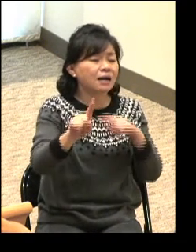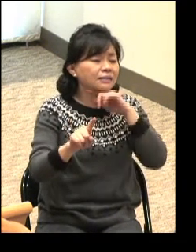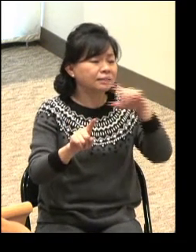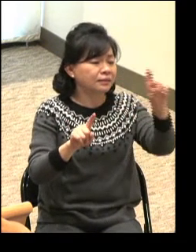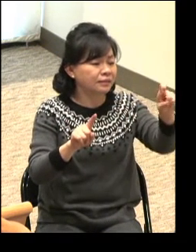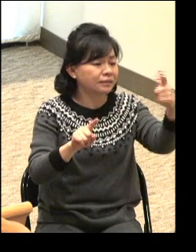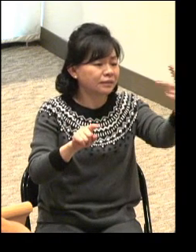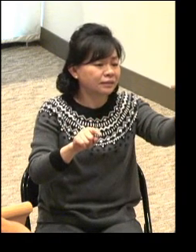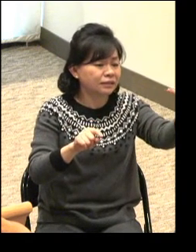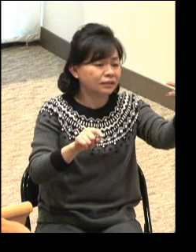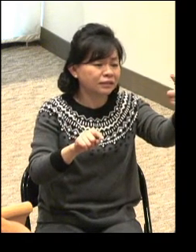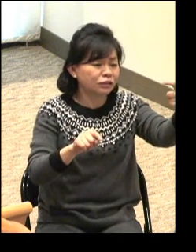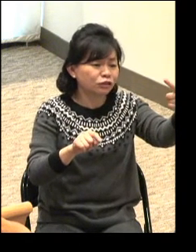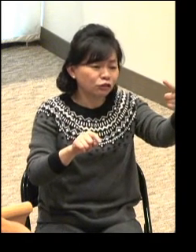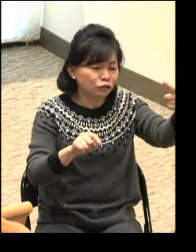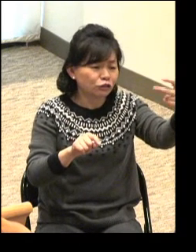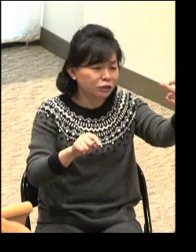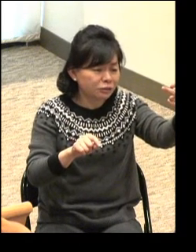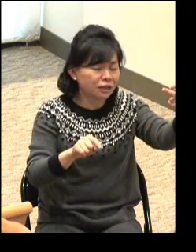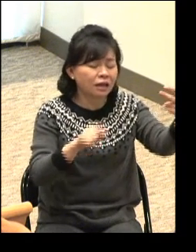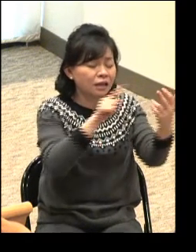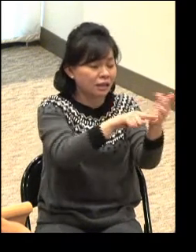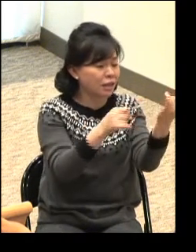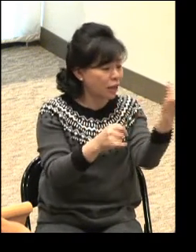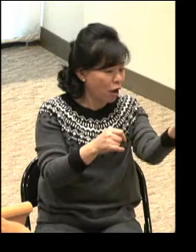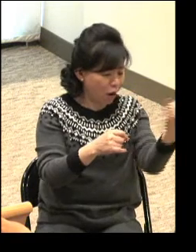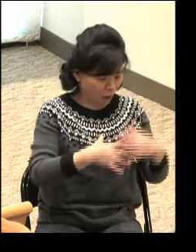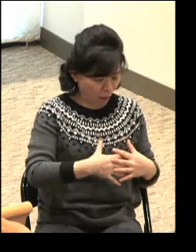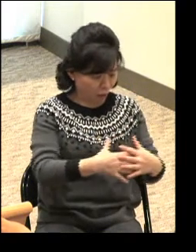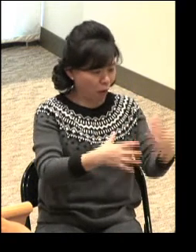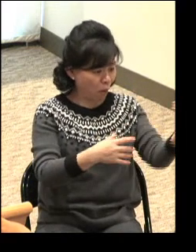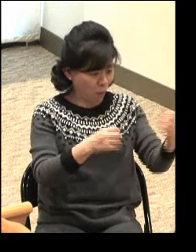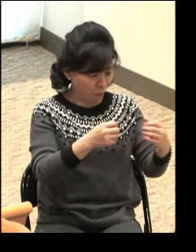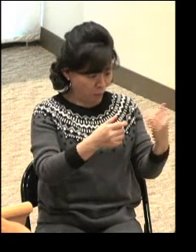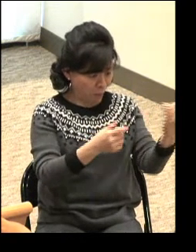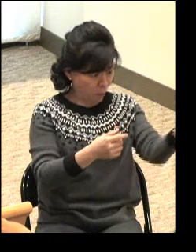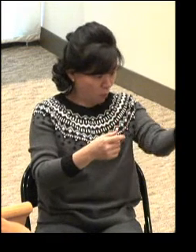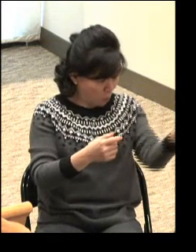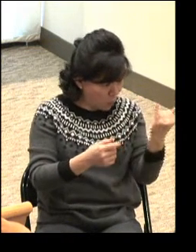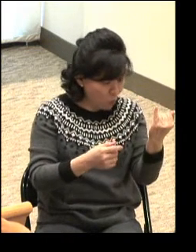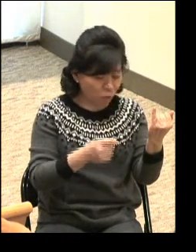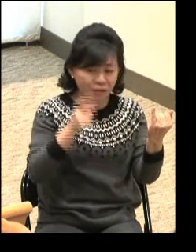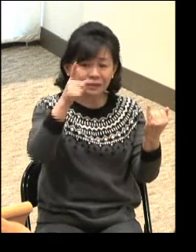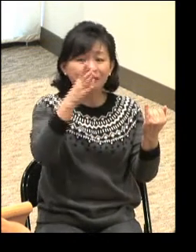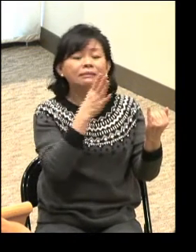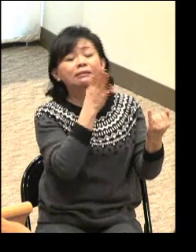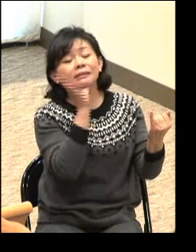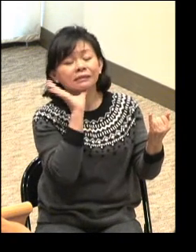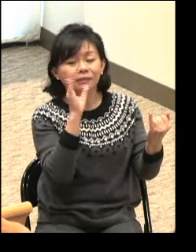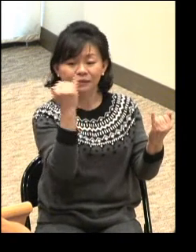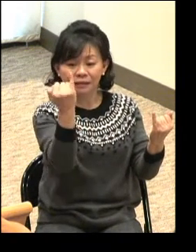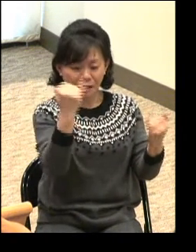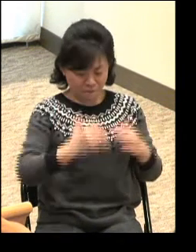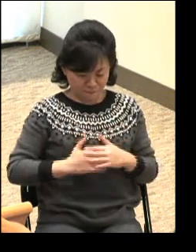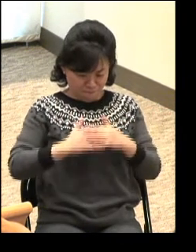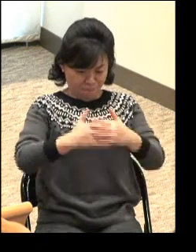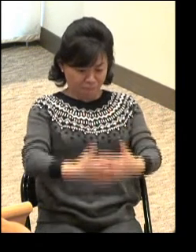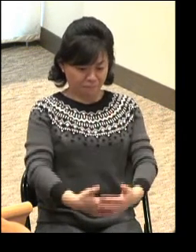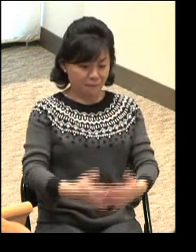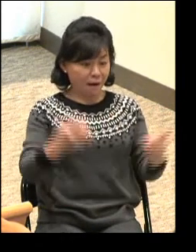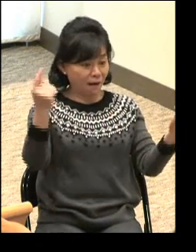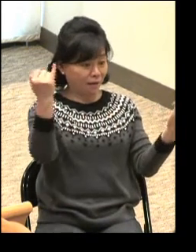만나는 장면입니다 그 뒤편으로는 문을 열어주는 사가리아가 보이고 있죠 이 마리아의